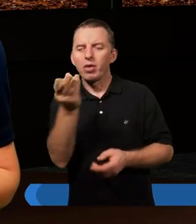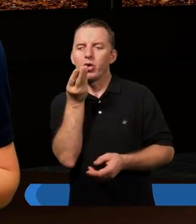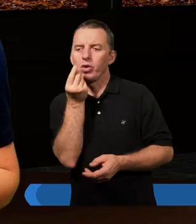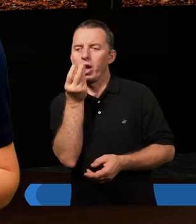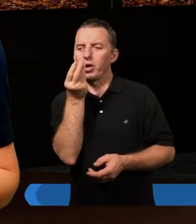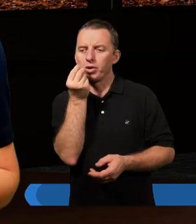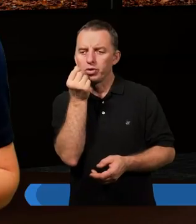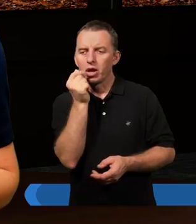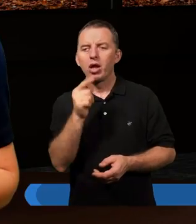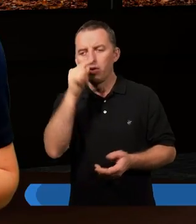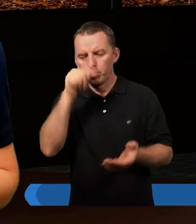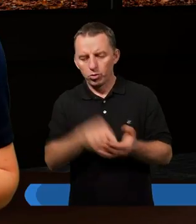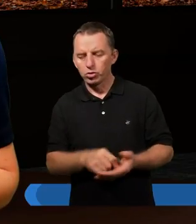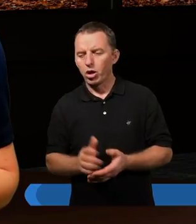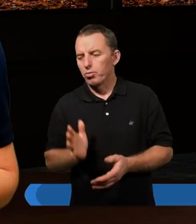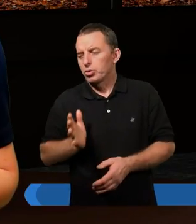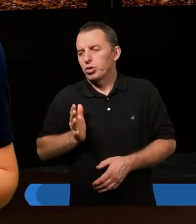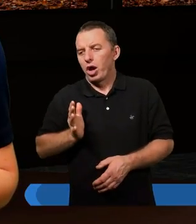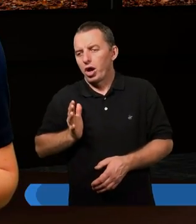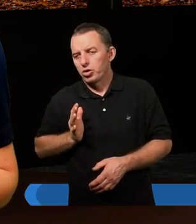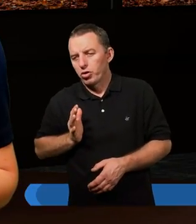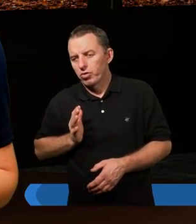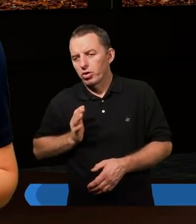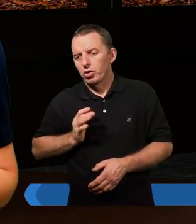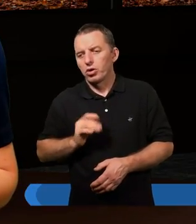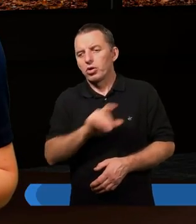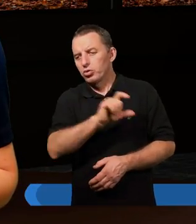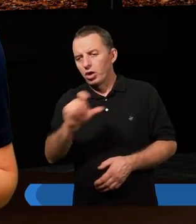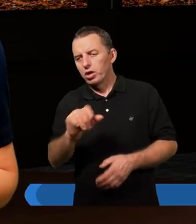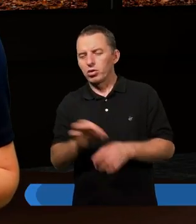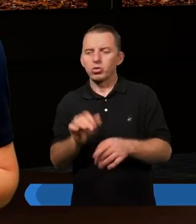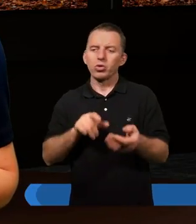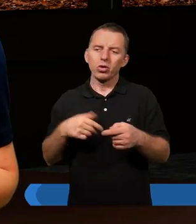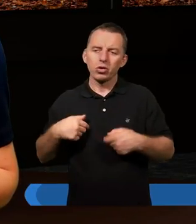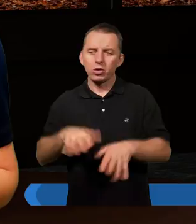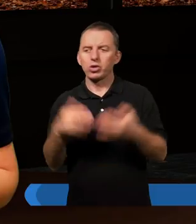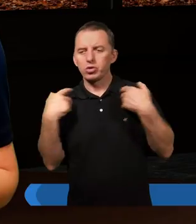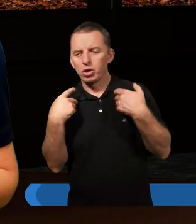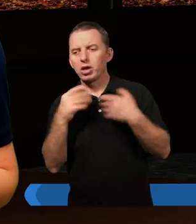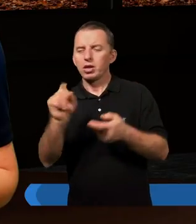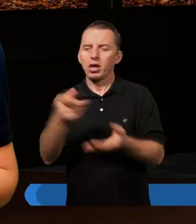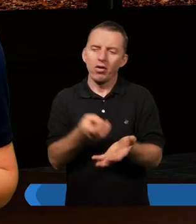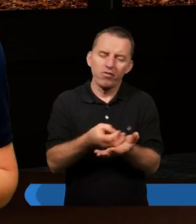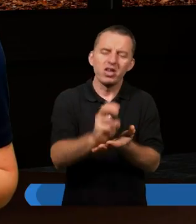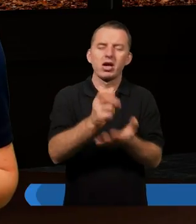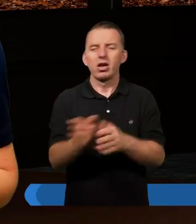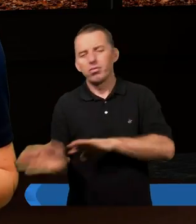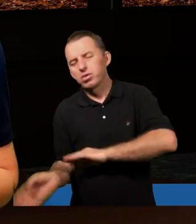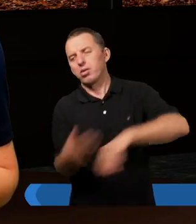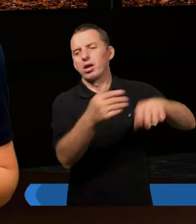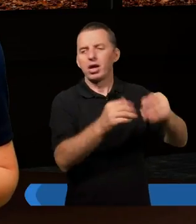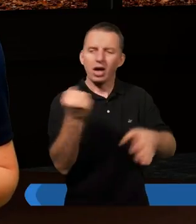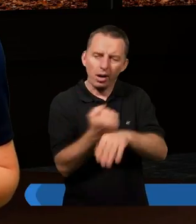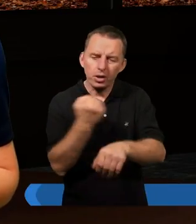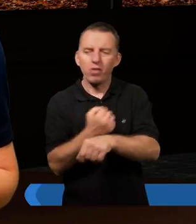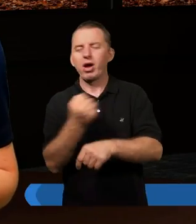Patrząc na to, co Paweł musiał przeżywać w czasie tych swoich trzech podróży misyjnych, gdzie go tam wyganiali, przeganiali, kamienowali,